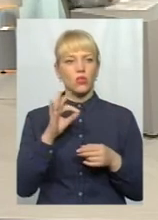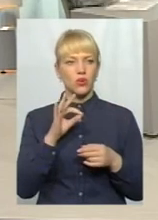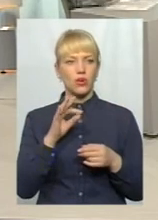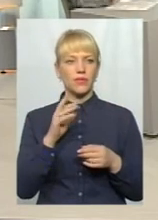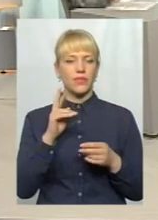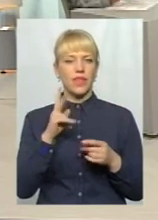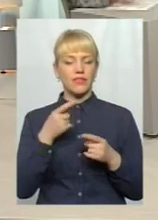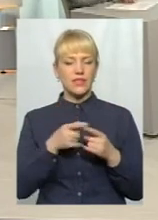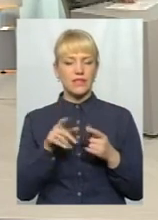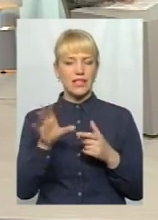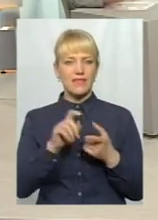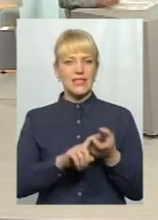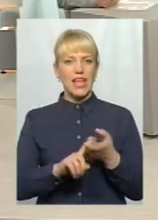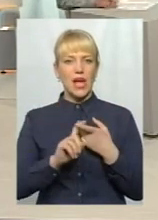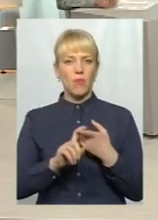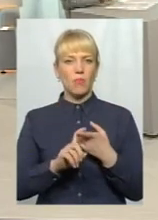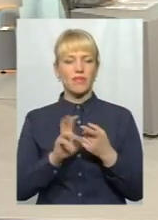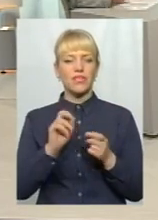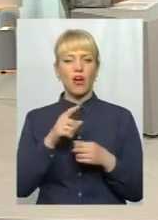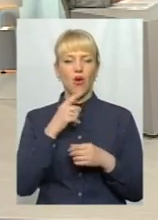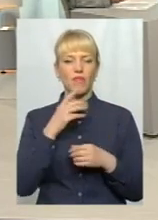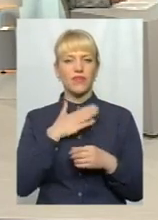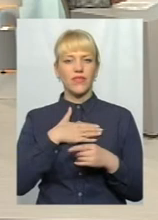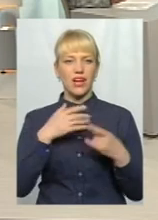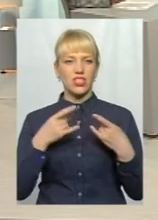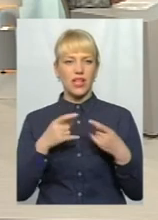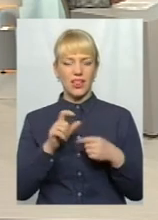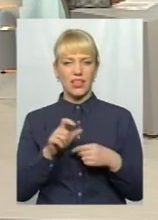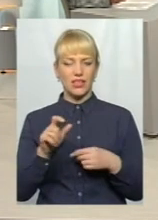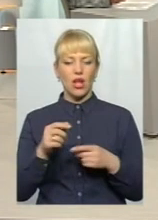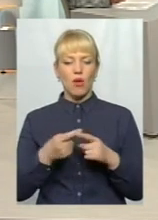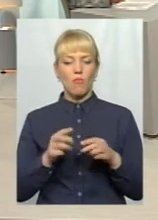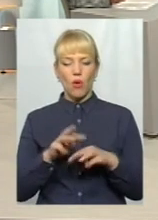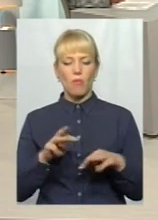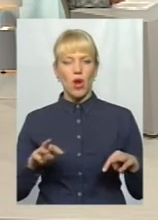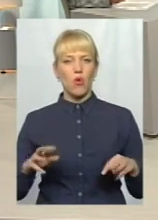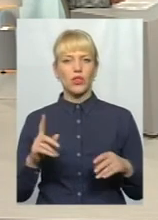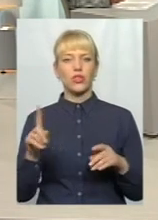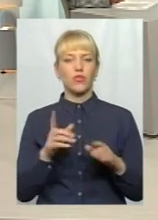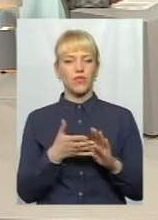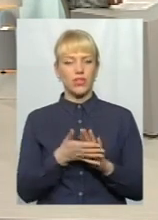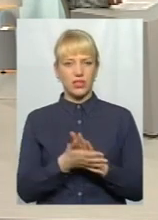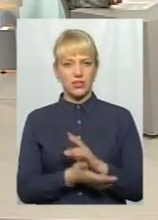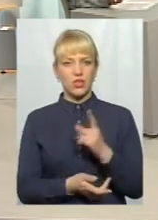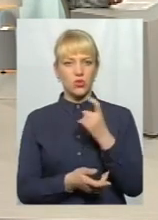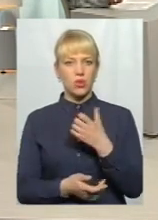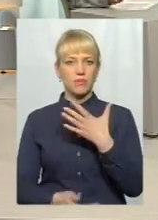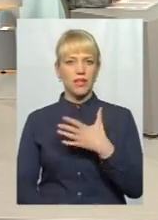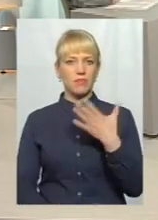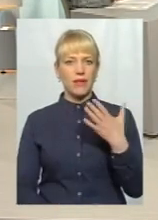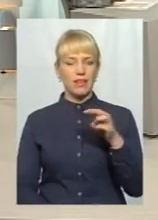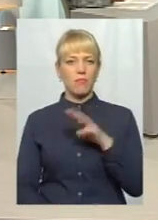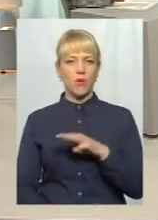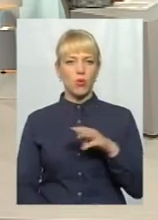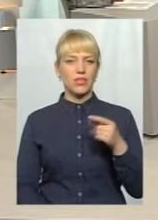взаємопов'язано. Те, що говорив наш глядач про ті мільйони, витратять. А дійсно, 155 мільйонів – це бюджетні кошти. Це